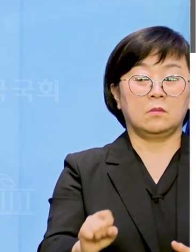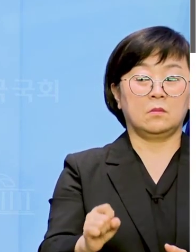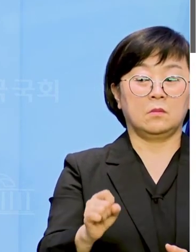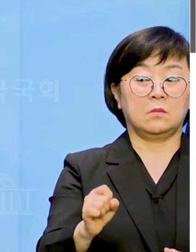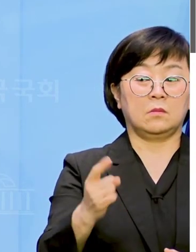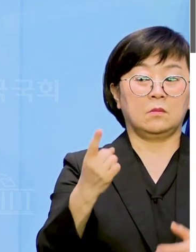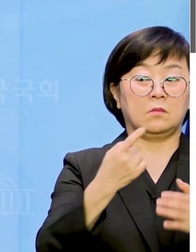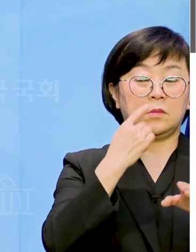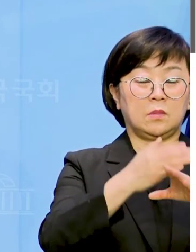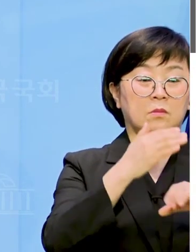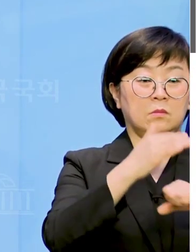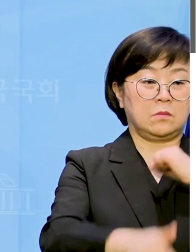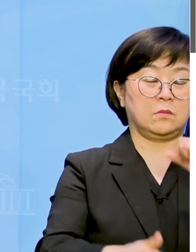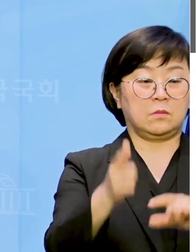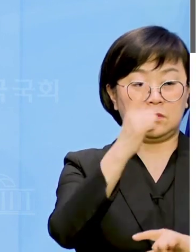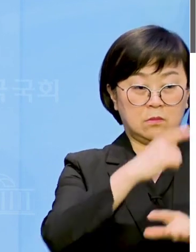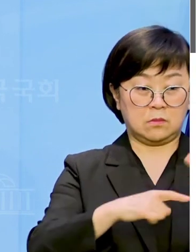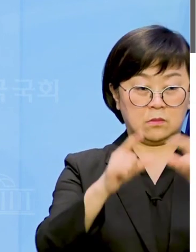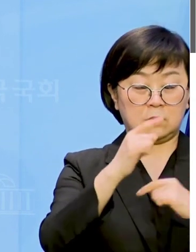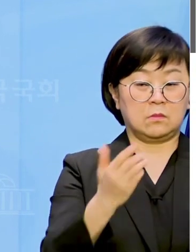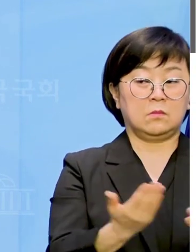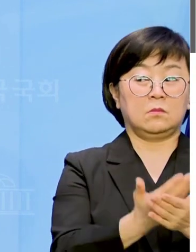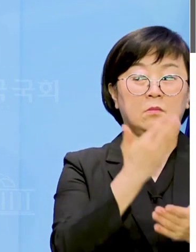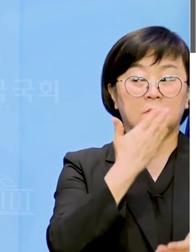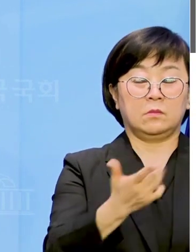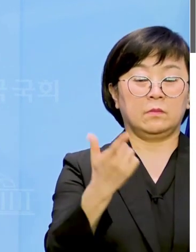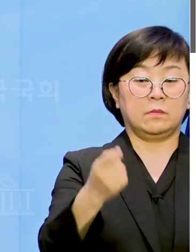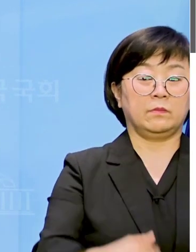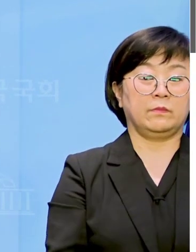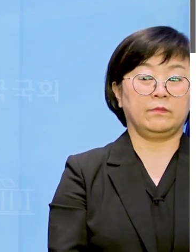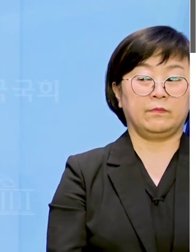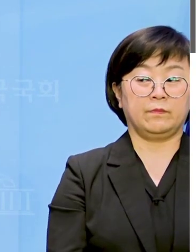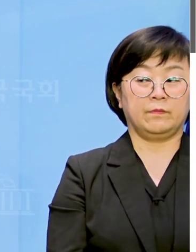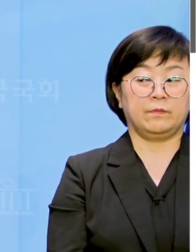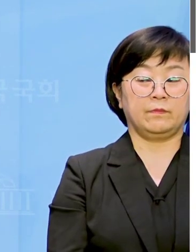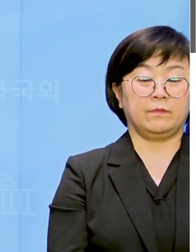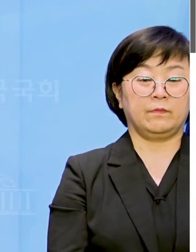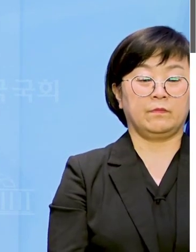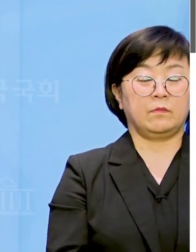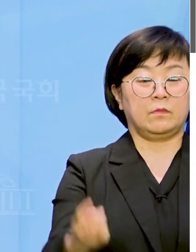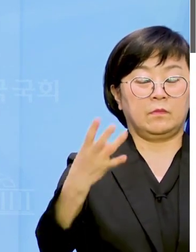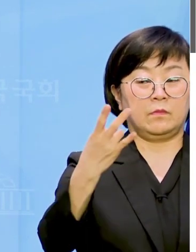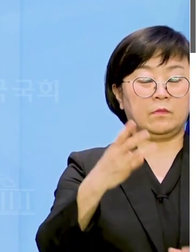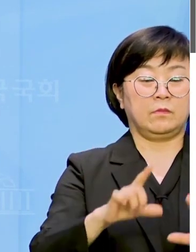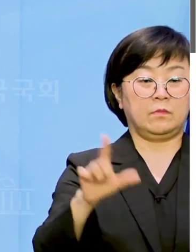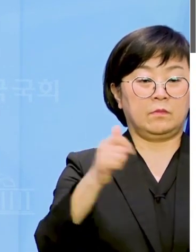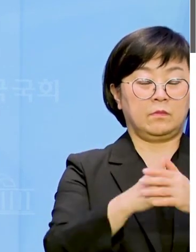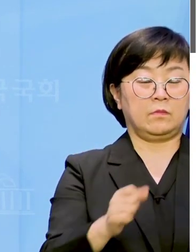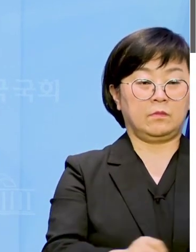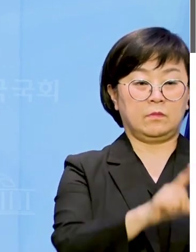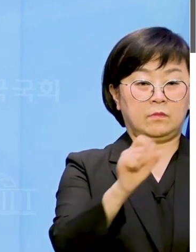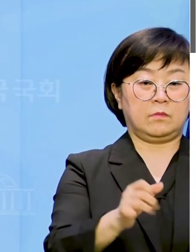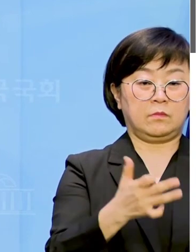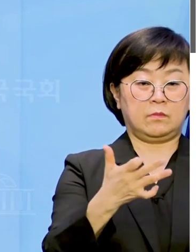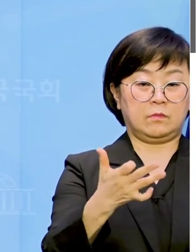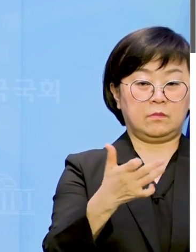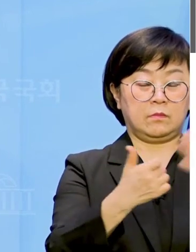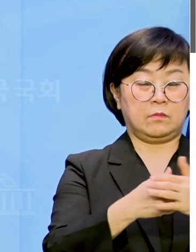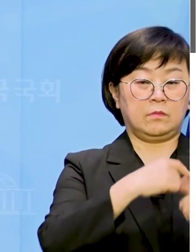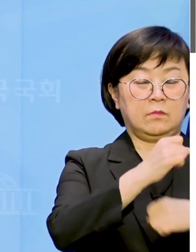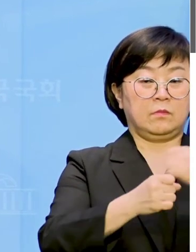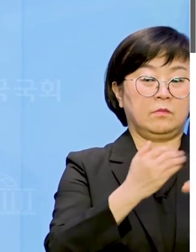민주주의는 한 걸음 더 전진할 수 있을 것입니다. 2024년 3월 18일